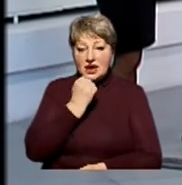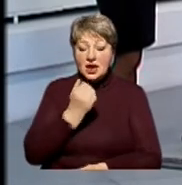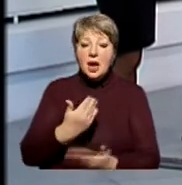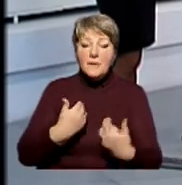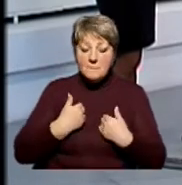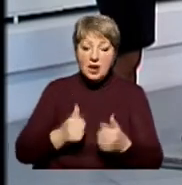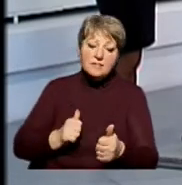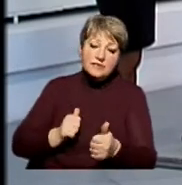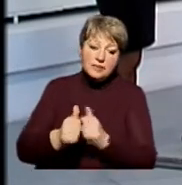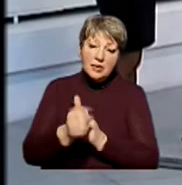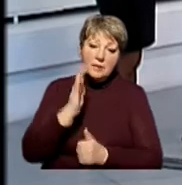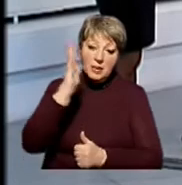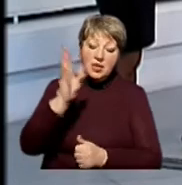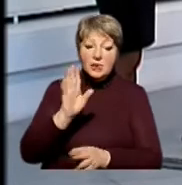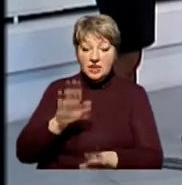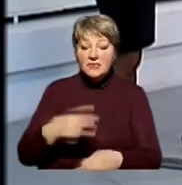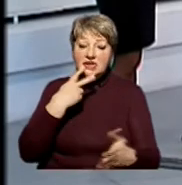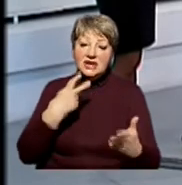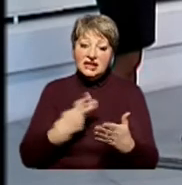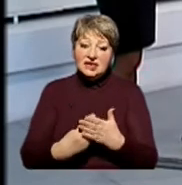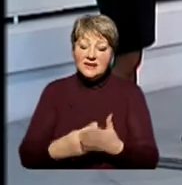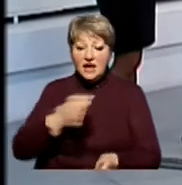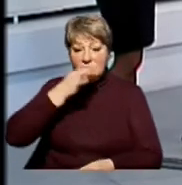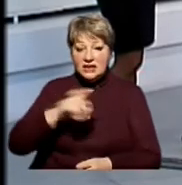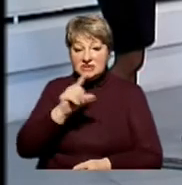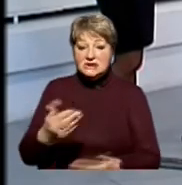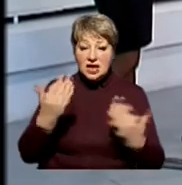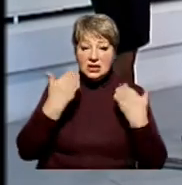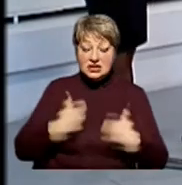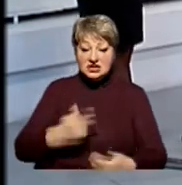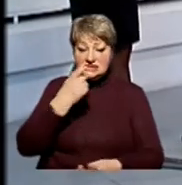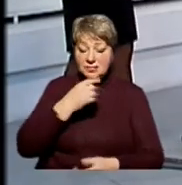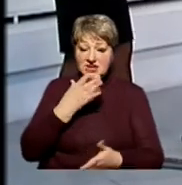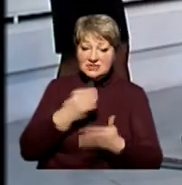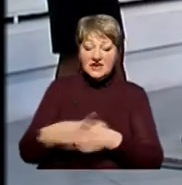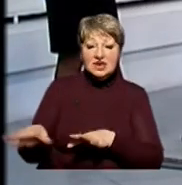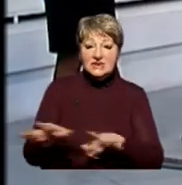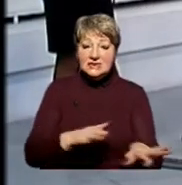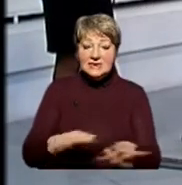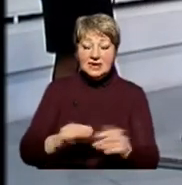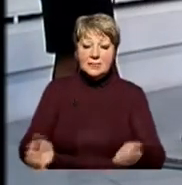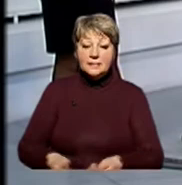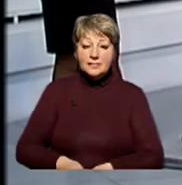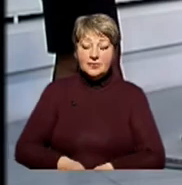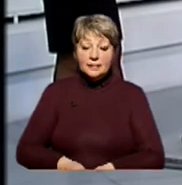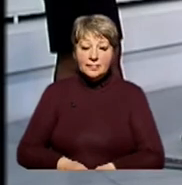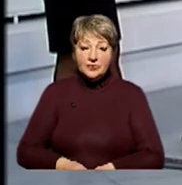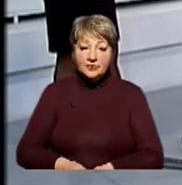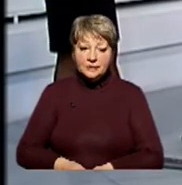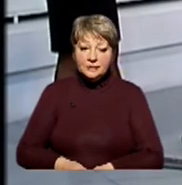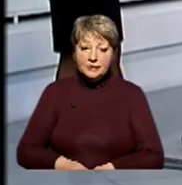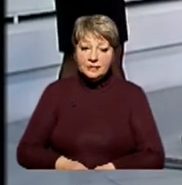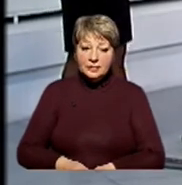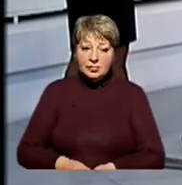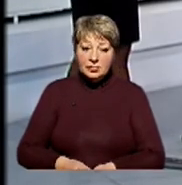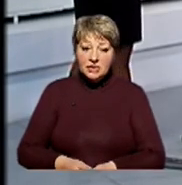Ми рухаємося в майбутнє. Давайте дивитися, відповідати за себе, за свої дії і дивитися в майбутнє. Пане Євгене, якщо маєте,